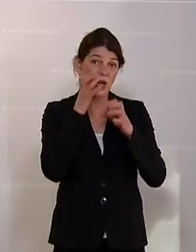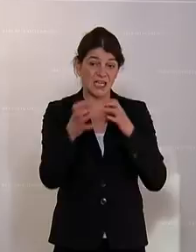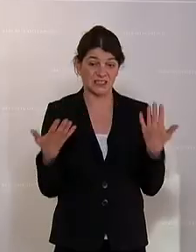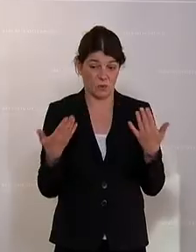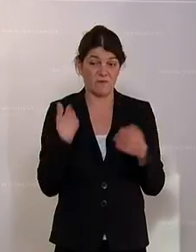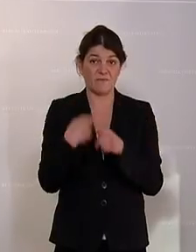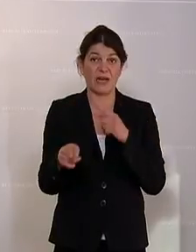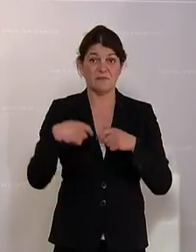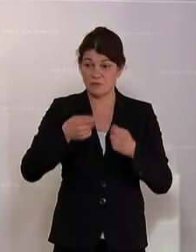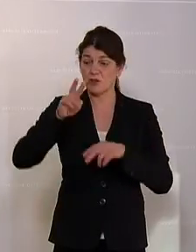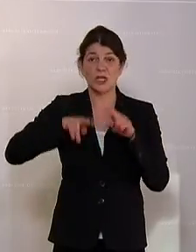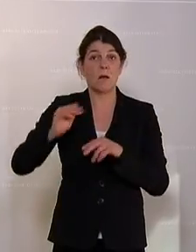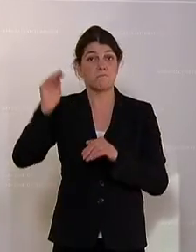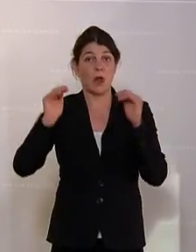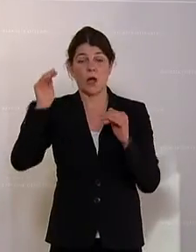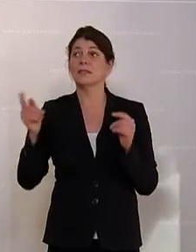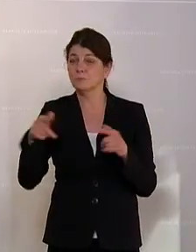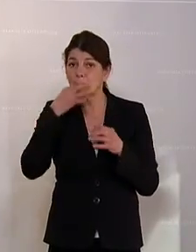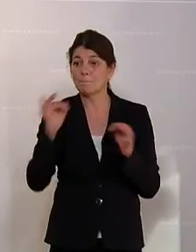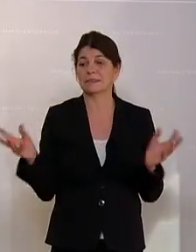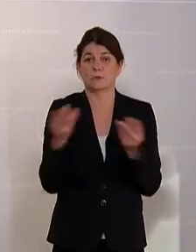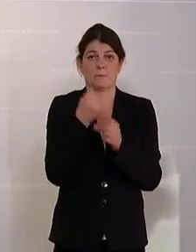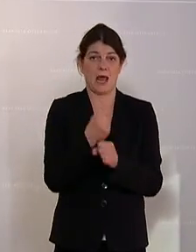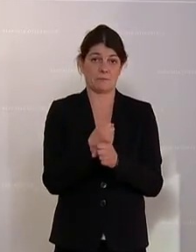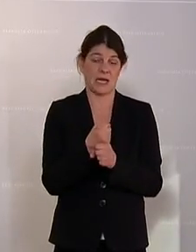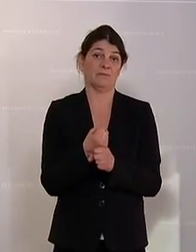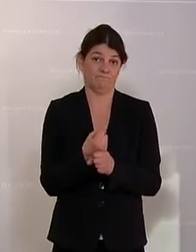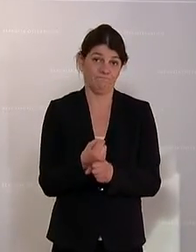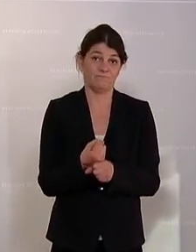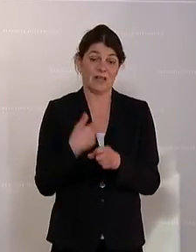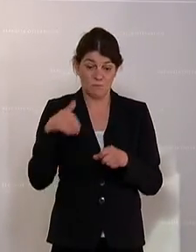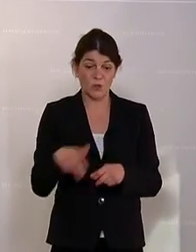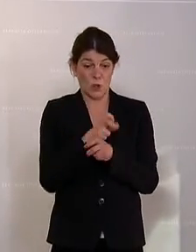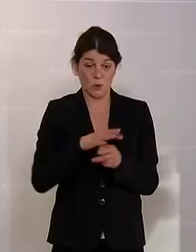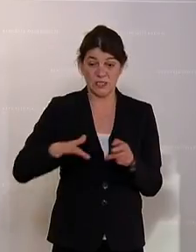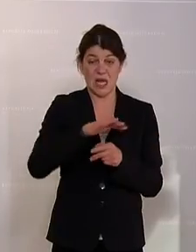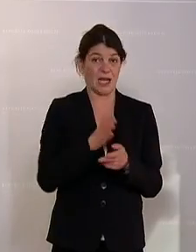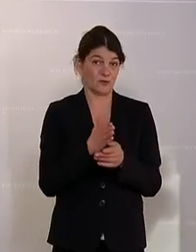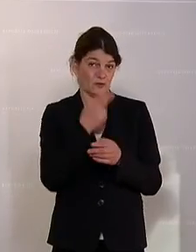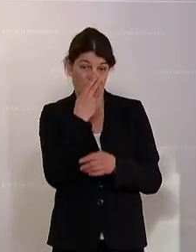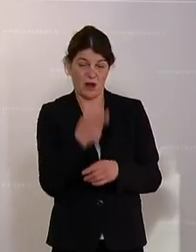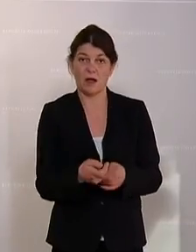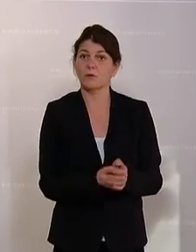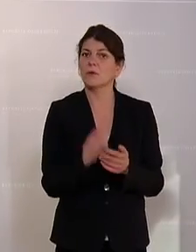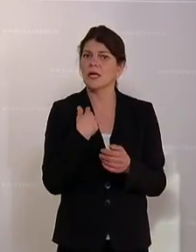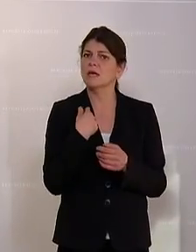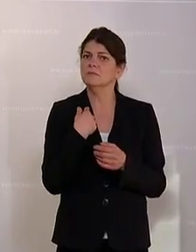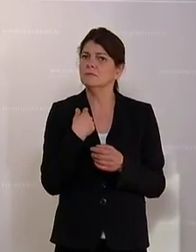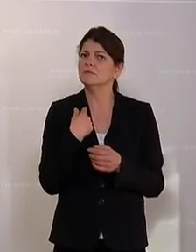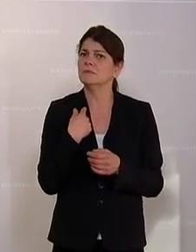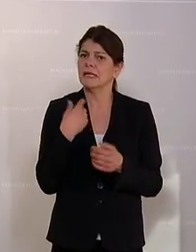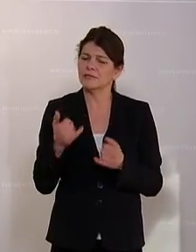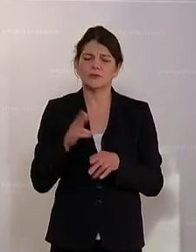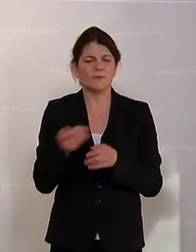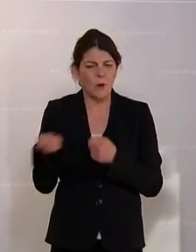unterschiedlichen Behörden. Und das gehört endlich verbessert. Und das müssen wir national regeln. Und ich erwähne es zum